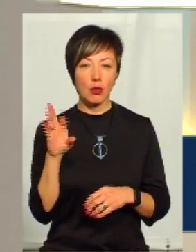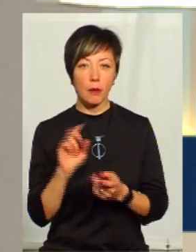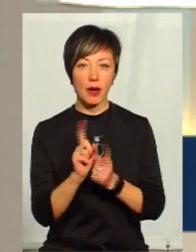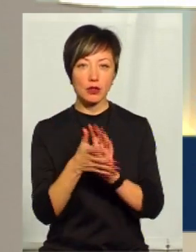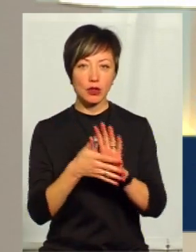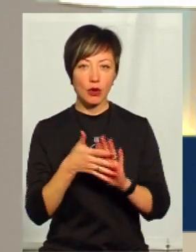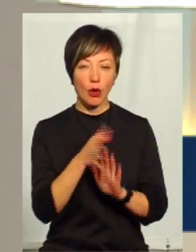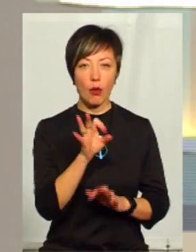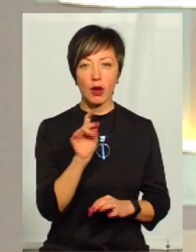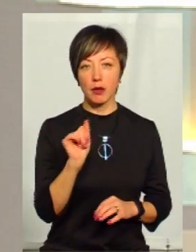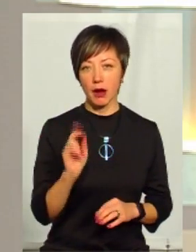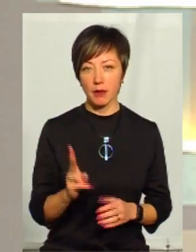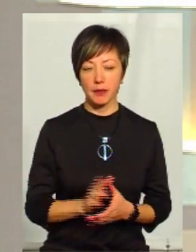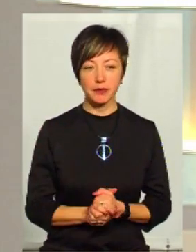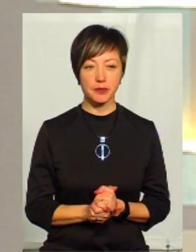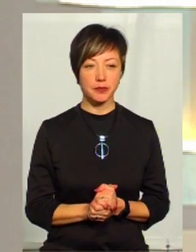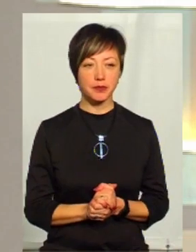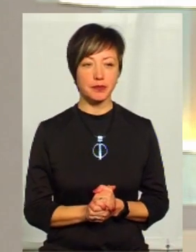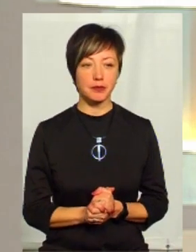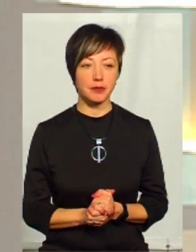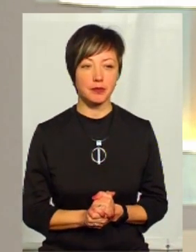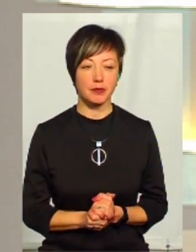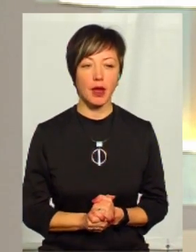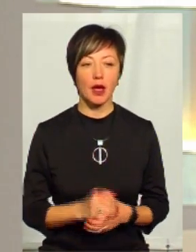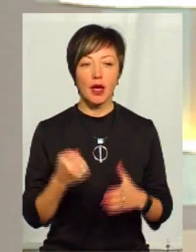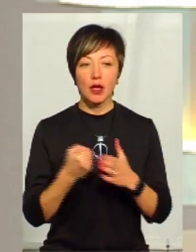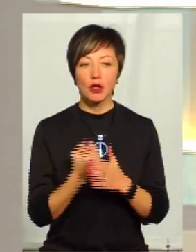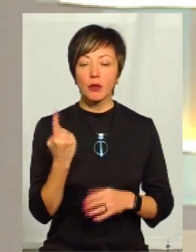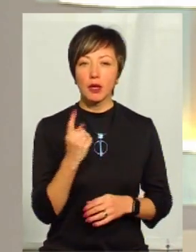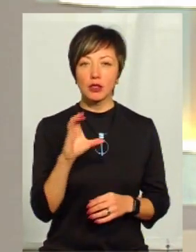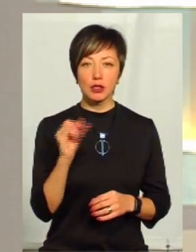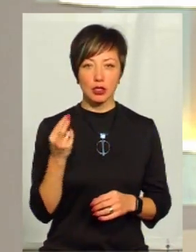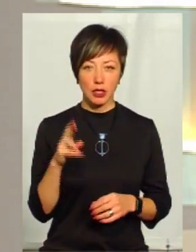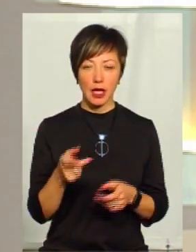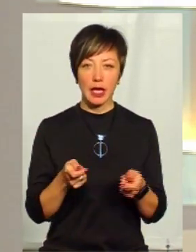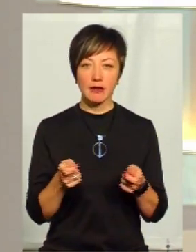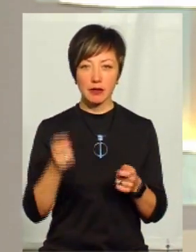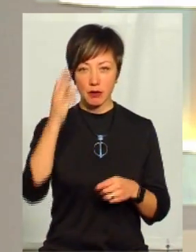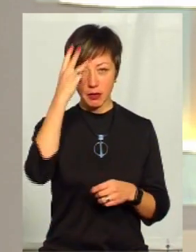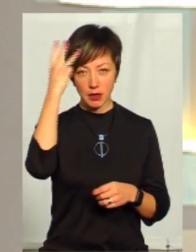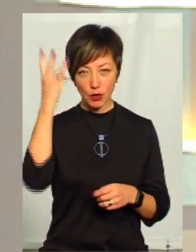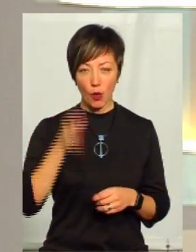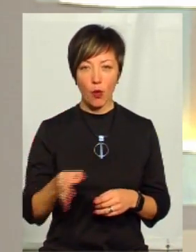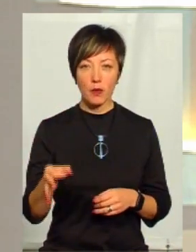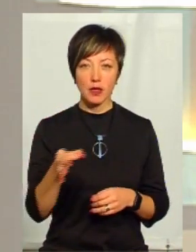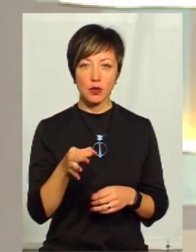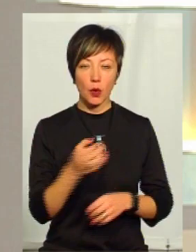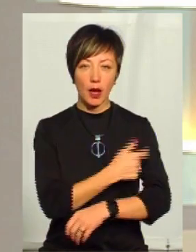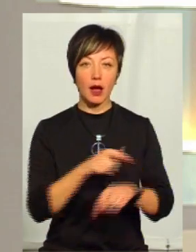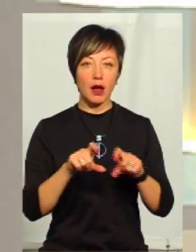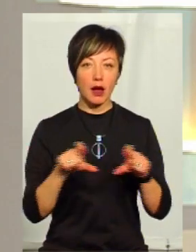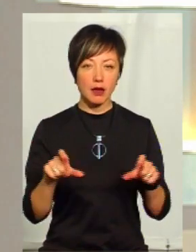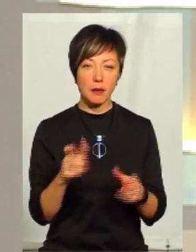на жестову мову перекладає Ольга Рибак. До 1 січня керівництво Хмельницької обласної